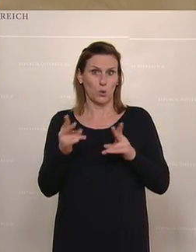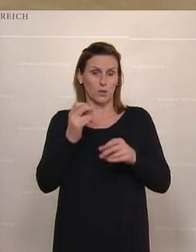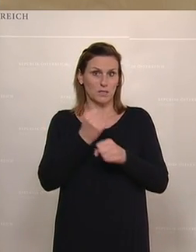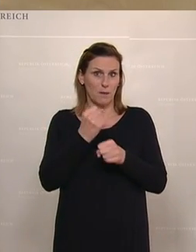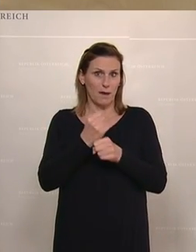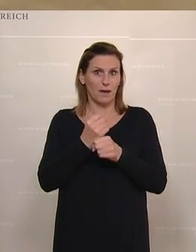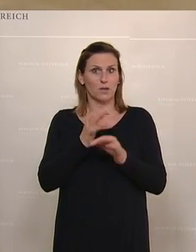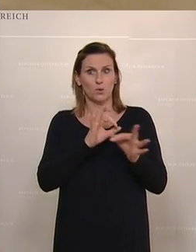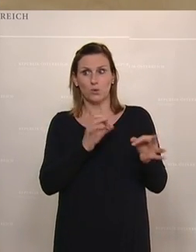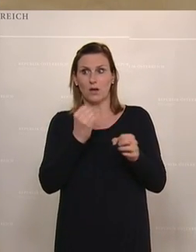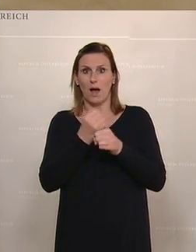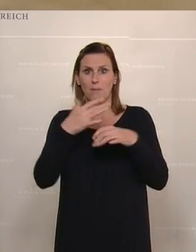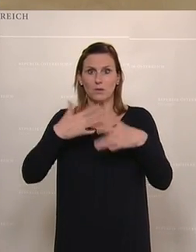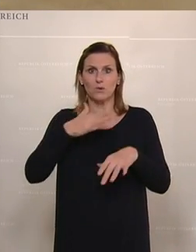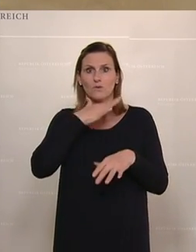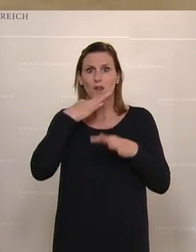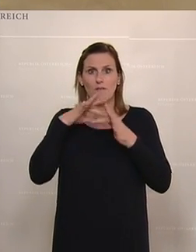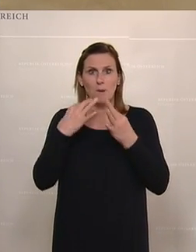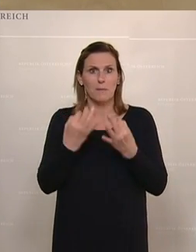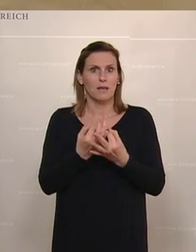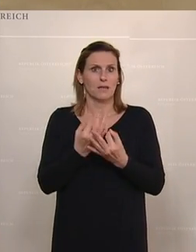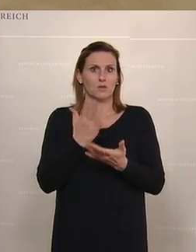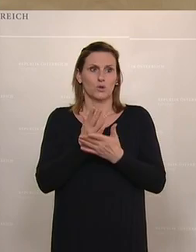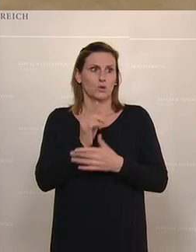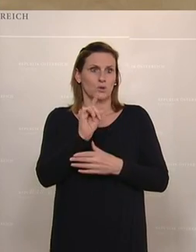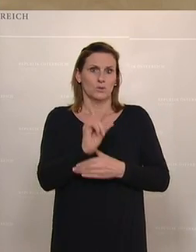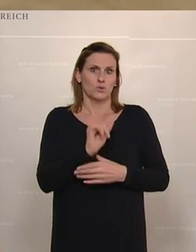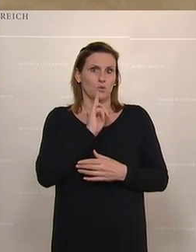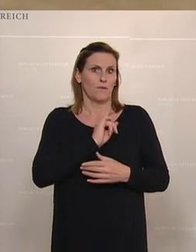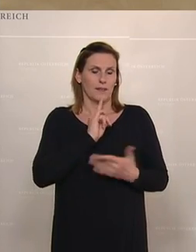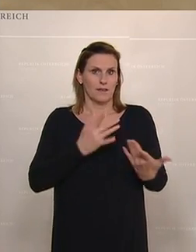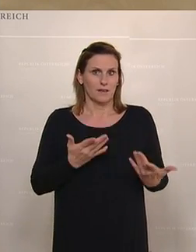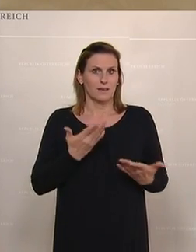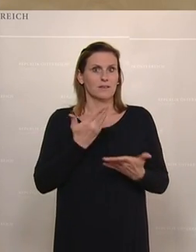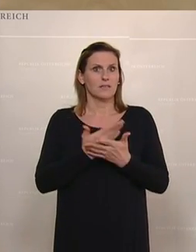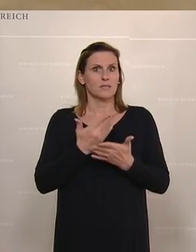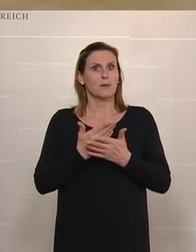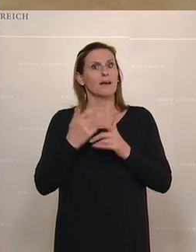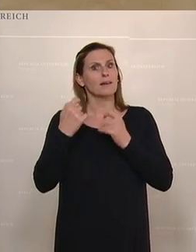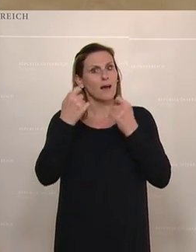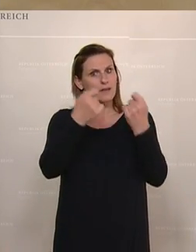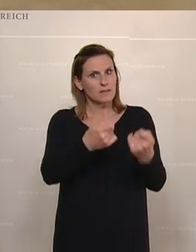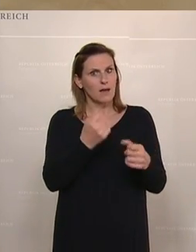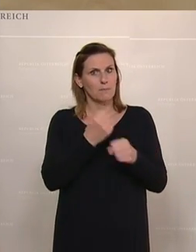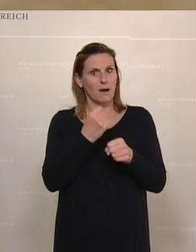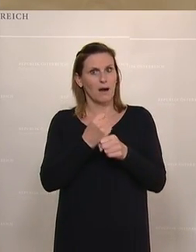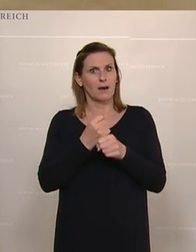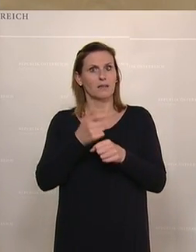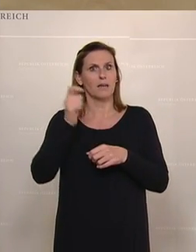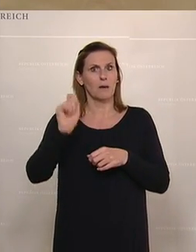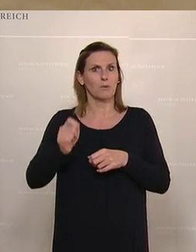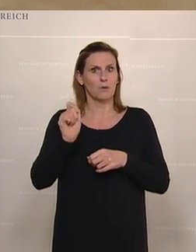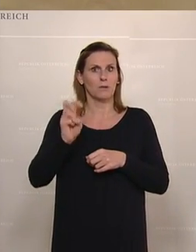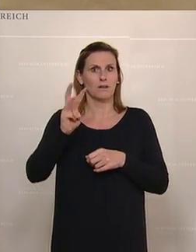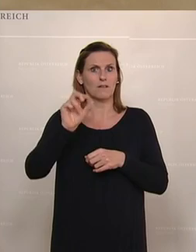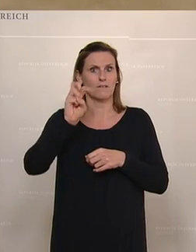Arbeitslosigkeit ist das für viele einfach zu wenig. Daher stellen wir folgenden Entschließungsantrag. Die Abgeordneten